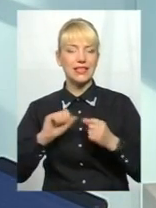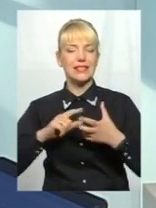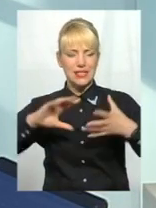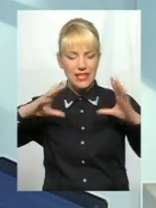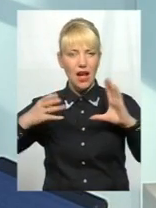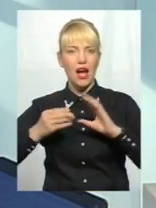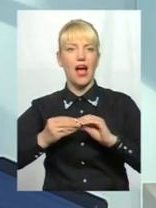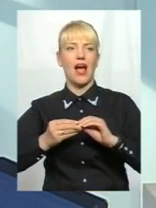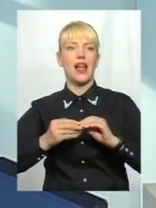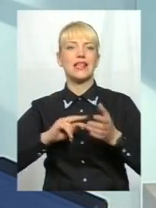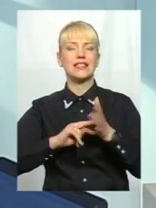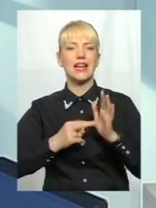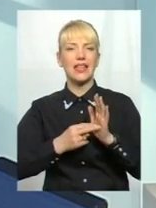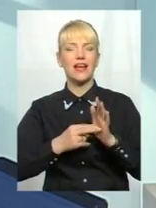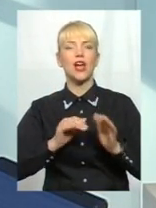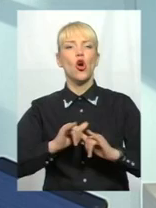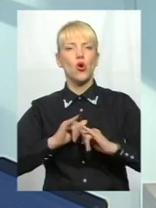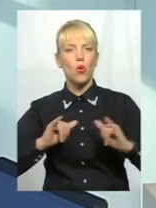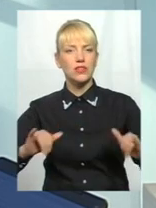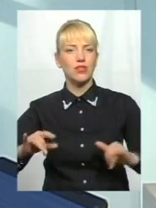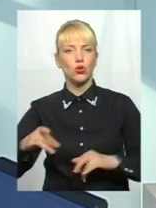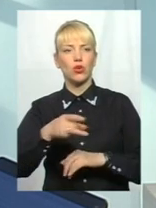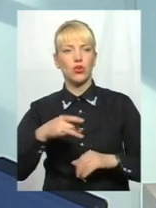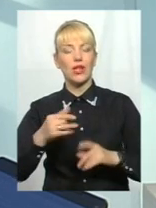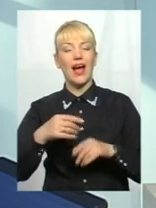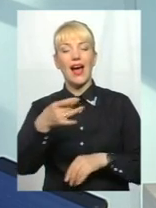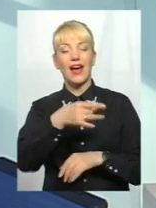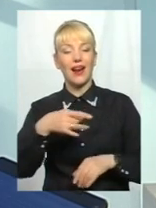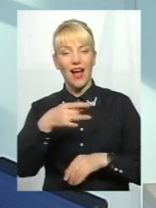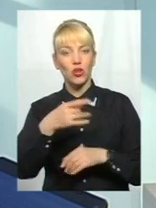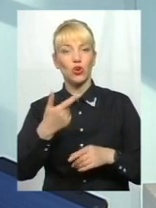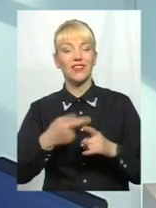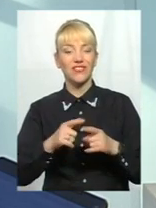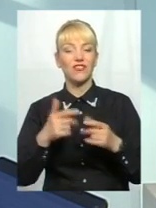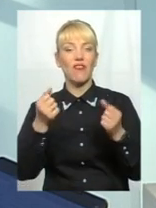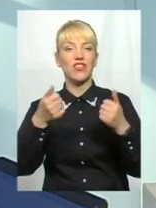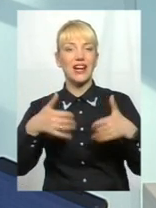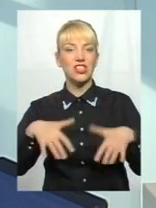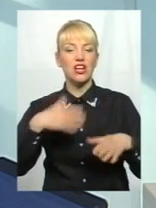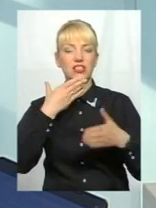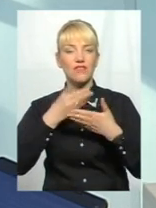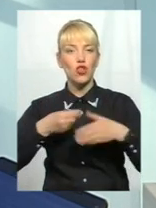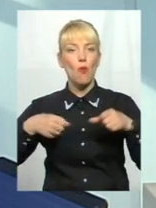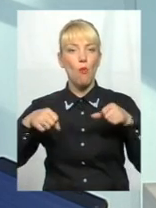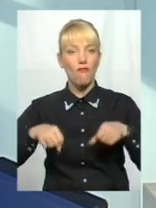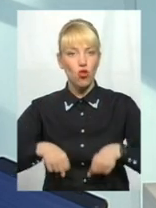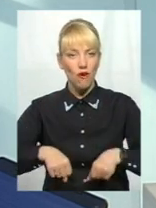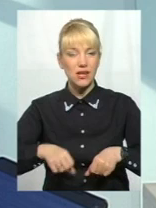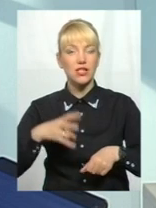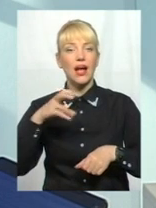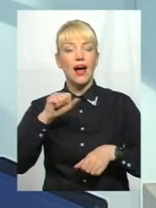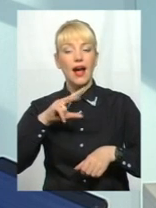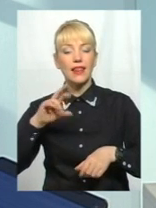розвитку регіону. А район, як ми розуміємо, сільський район потихеньку, він трачає свої повноваження. Але, значить, при цій